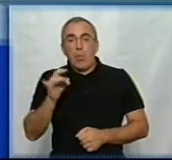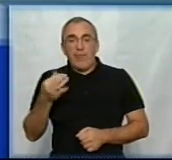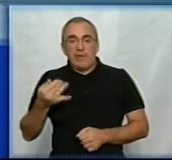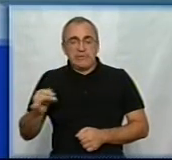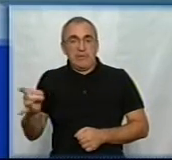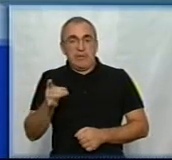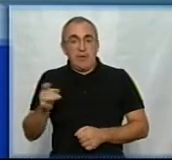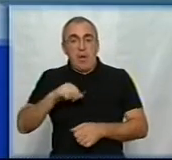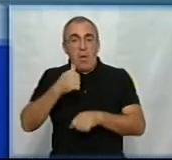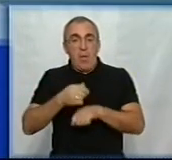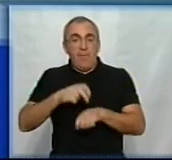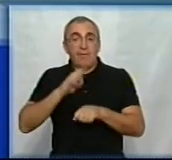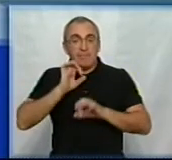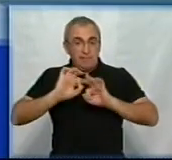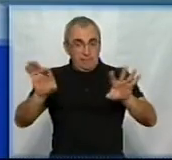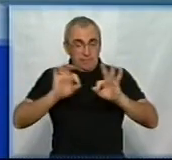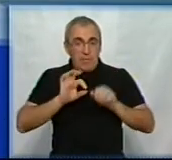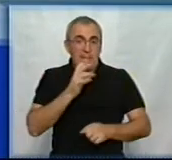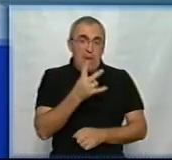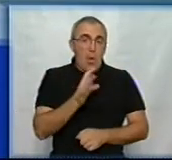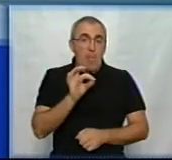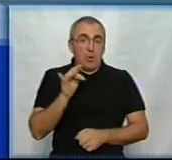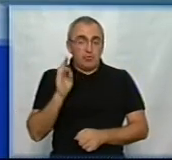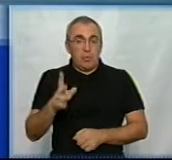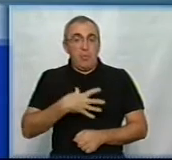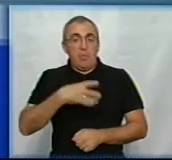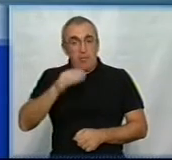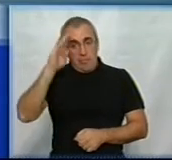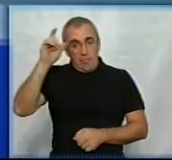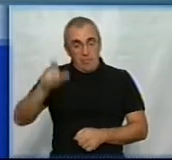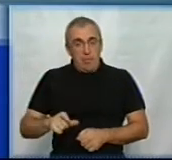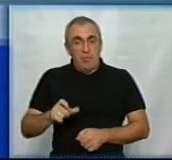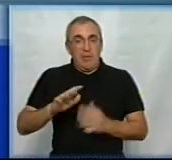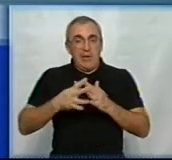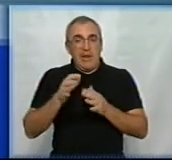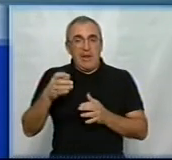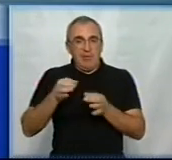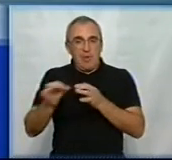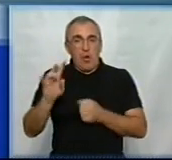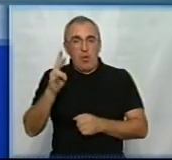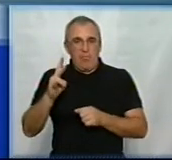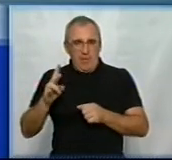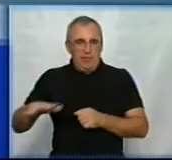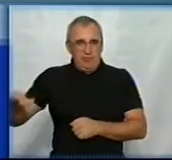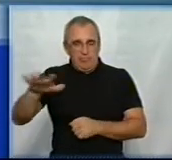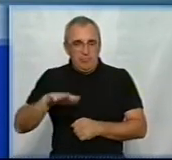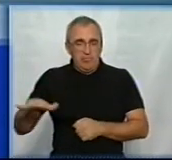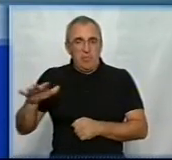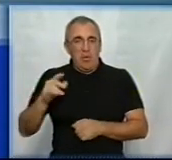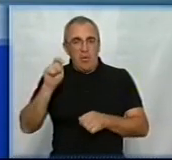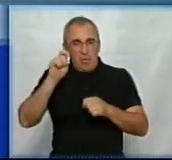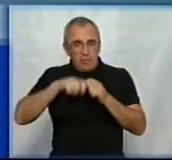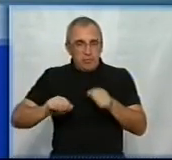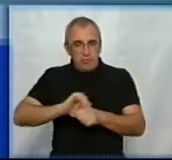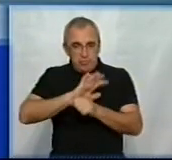розповіла головна санітарна лікарка області Надія Оперчук. Помер чоловік із села Листопадове, Новомиргородського району. Обстежили на COVID